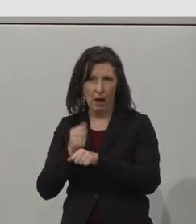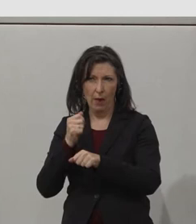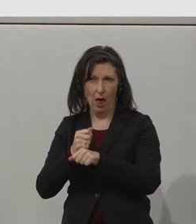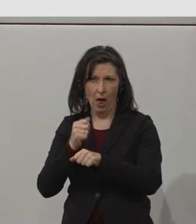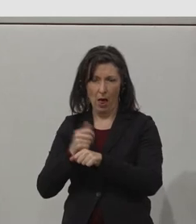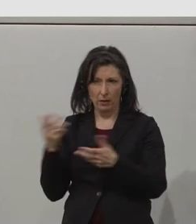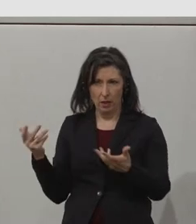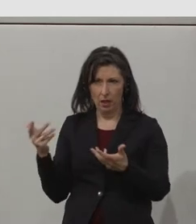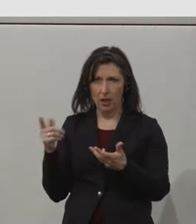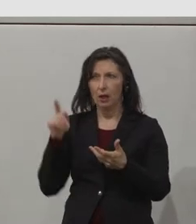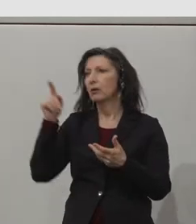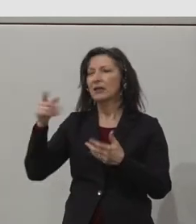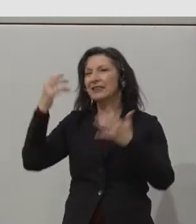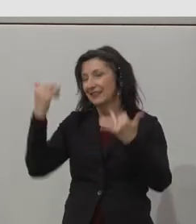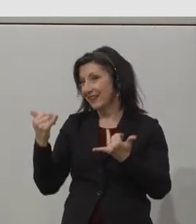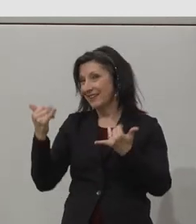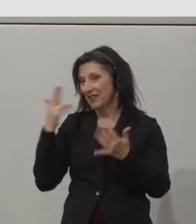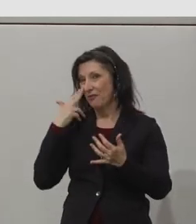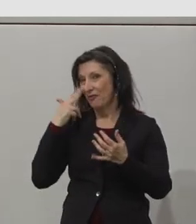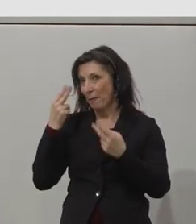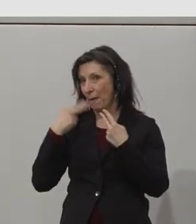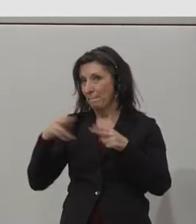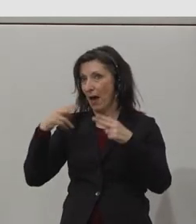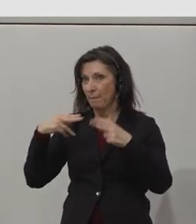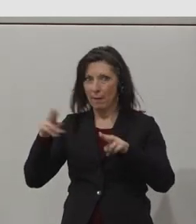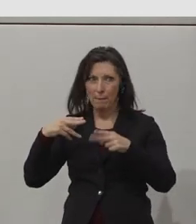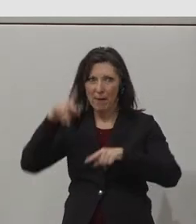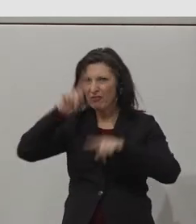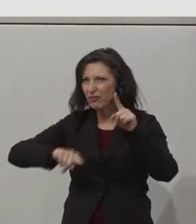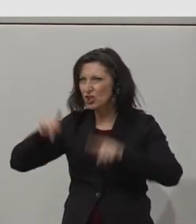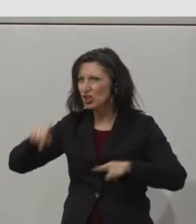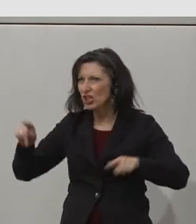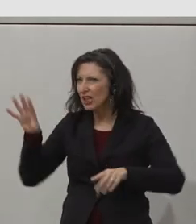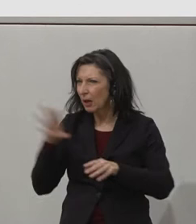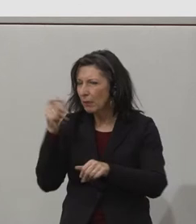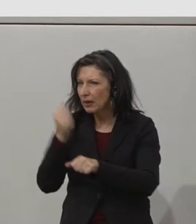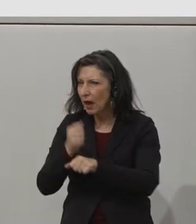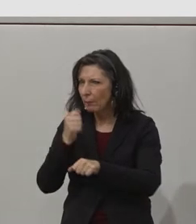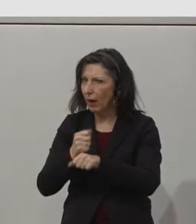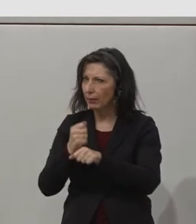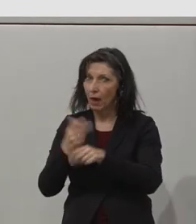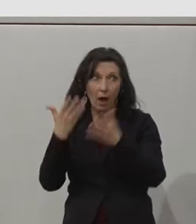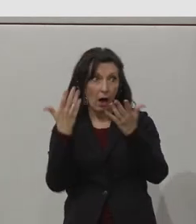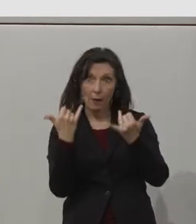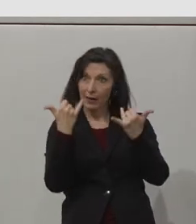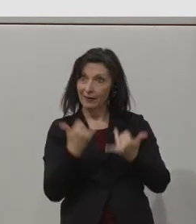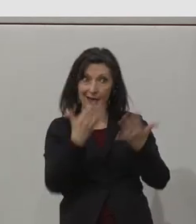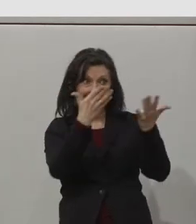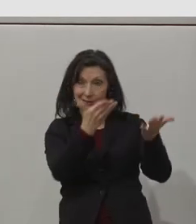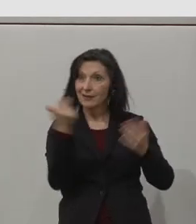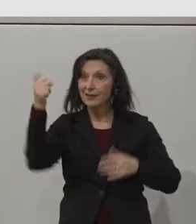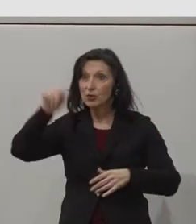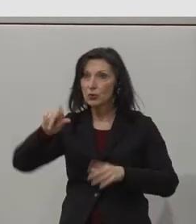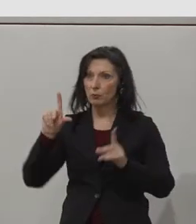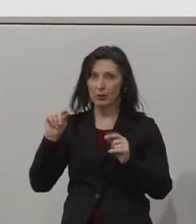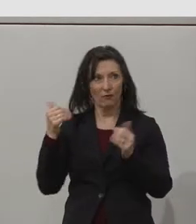creating, you know, the inclusive workplace environment, it also allowed staff to